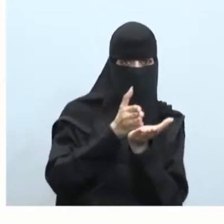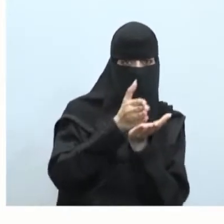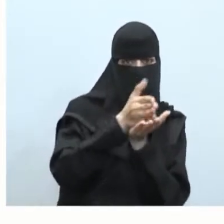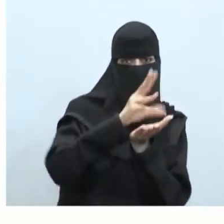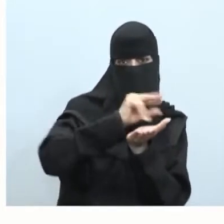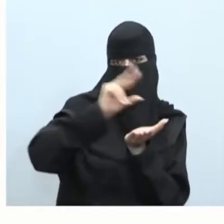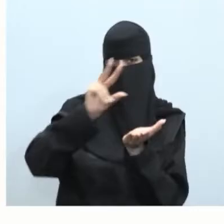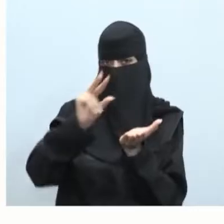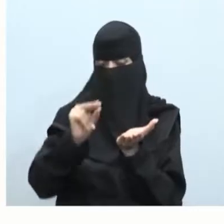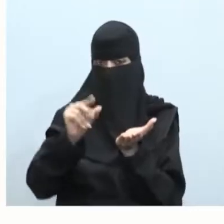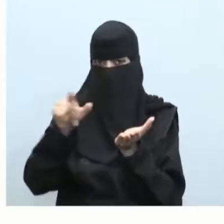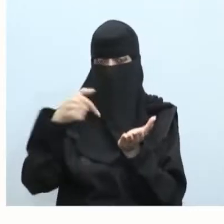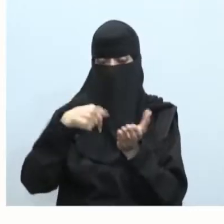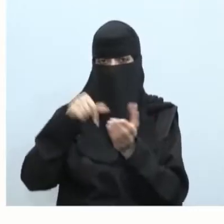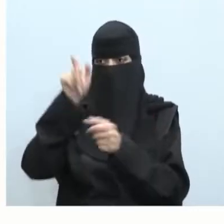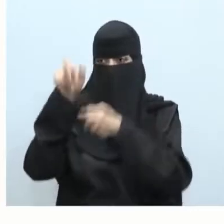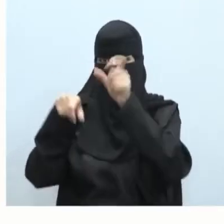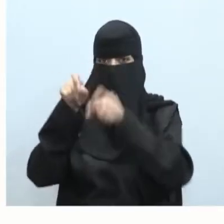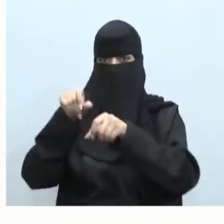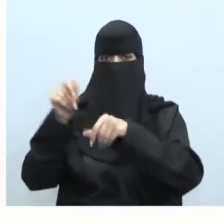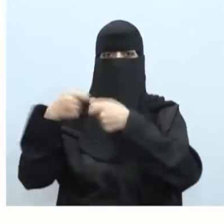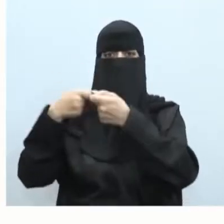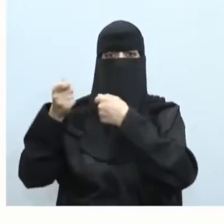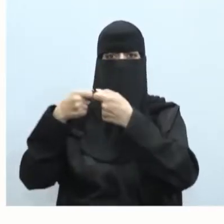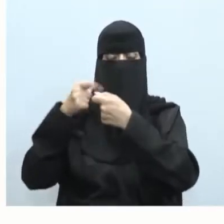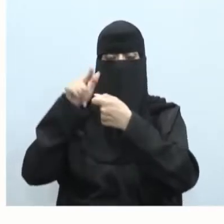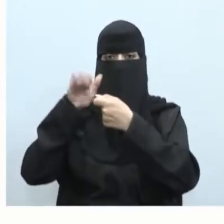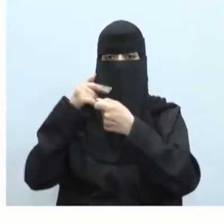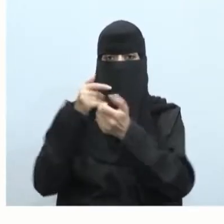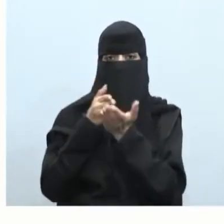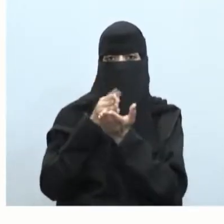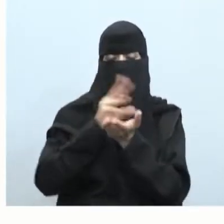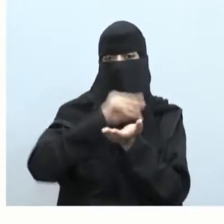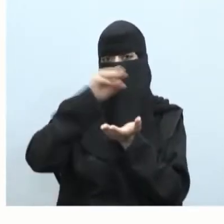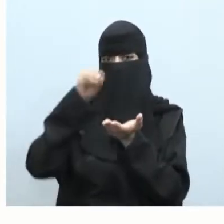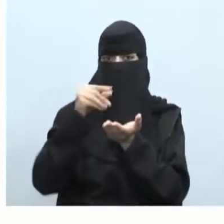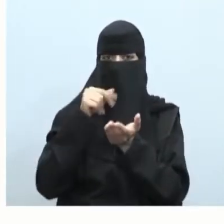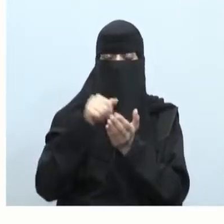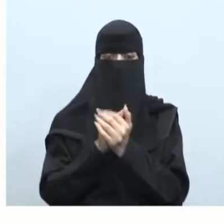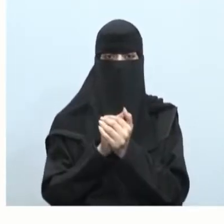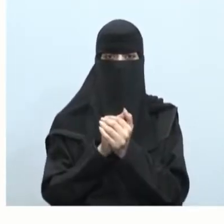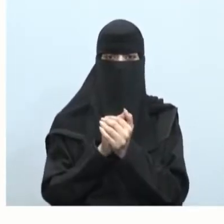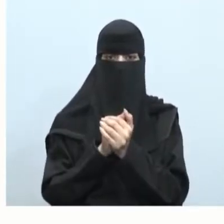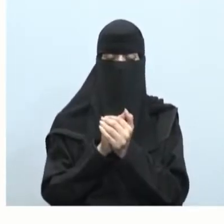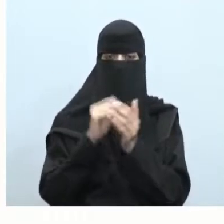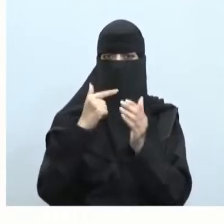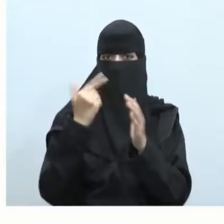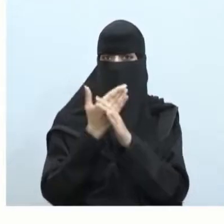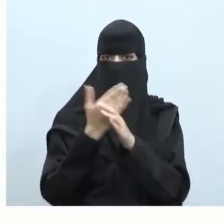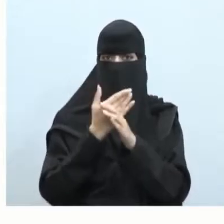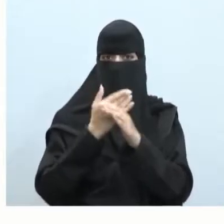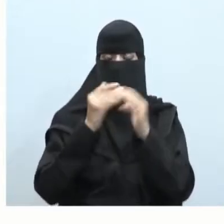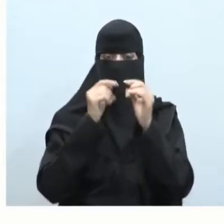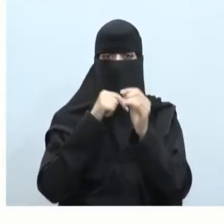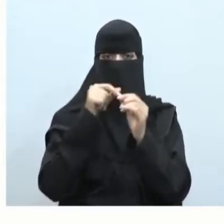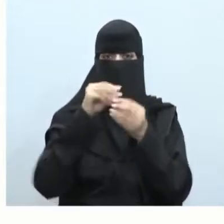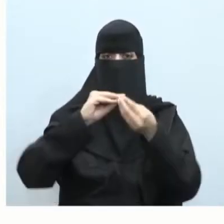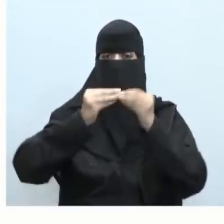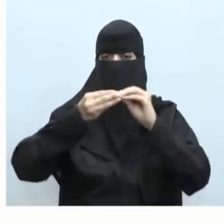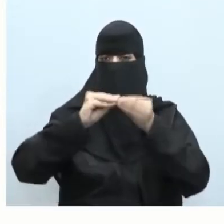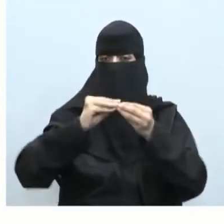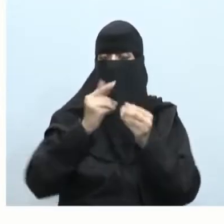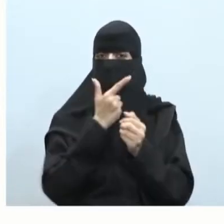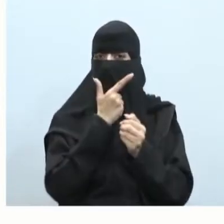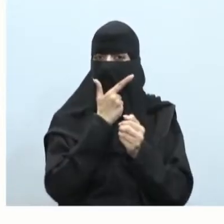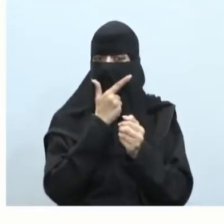هذه المجرة بهذا الطريق فأطل المجرة تعطي اللون الأبيض